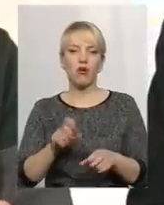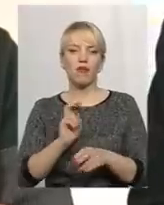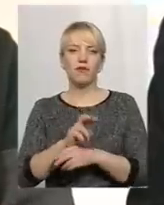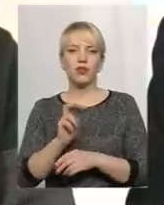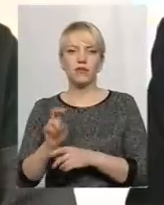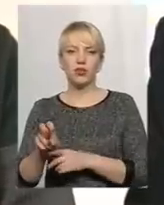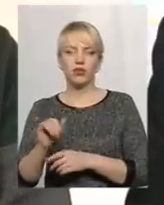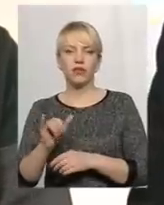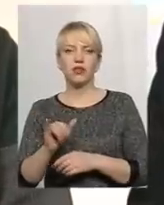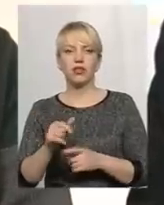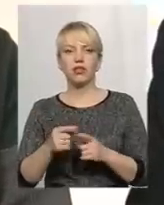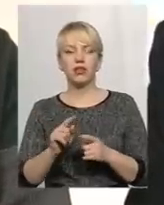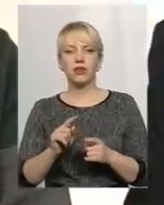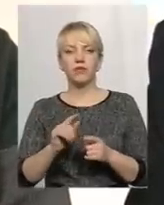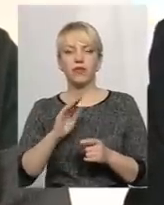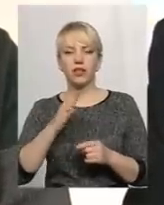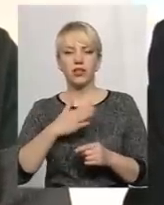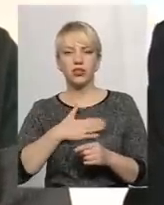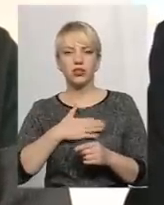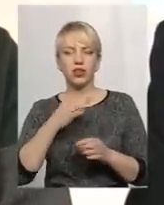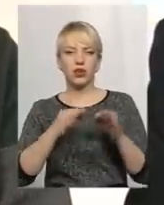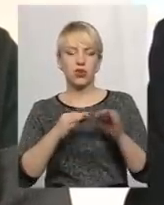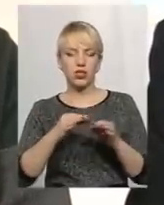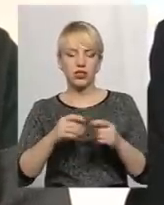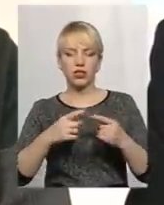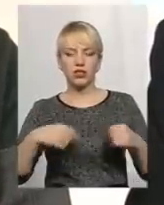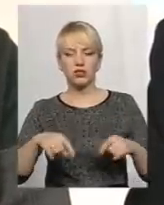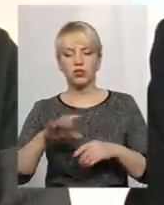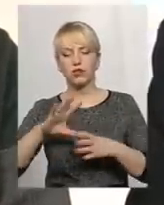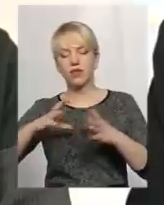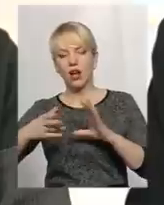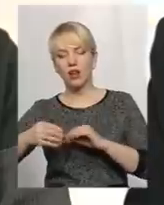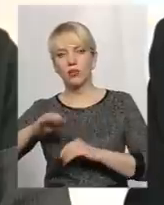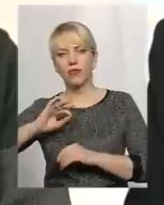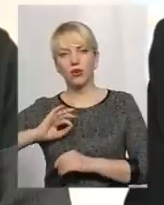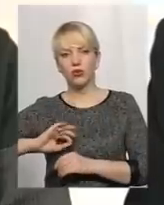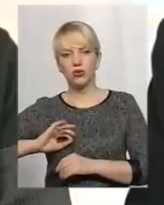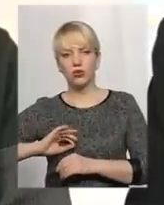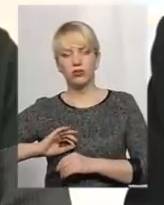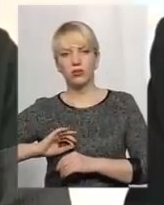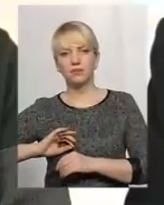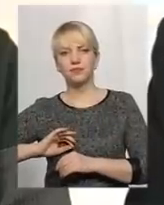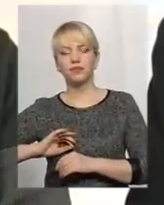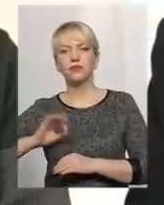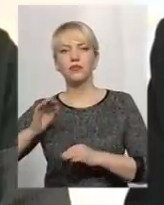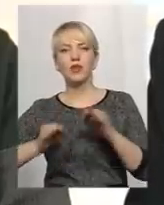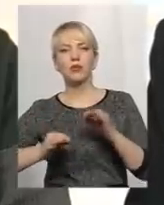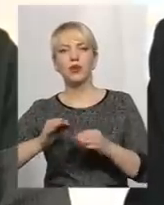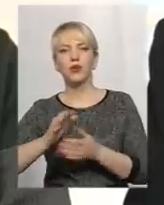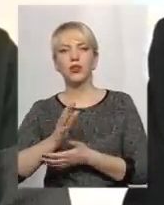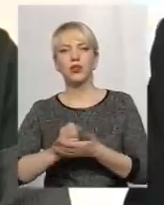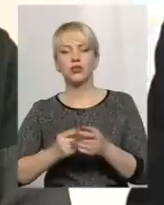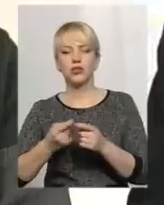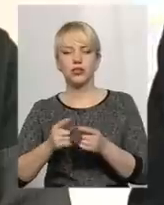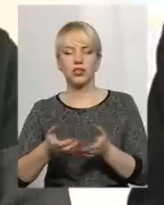рекреаційні зони наші, як і користуватися загально. Використовують її в загальному використанні природних ресурсів, це і